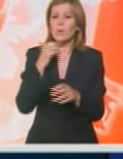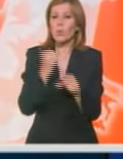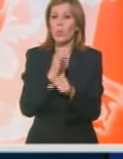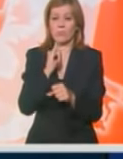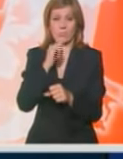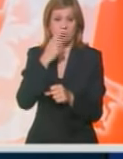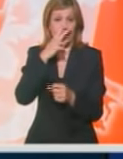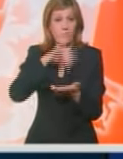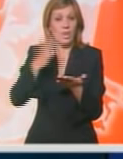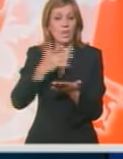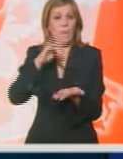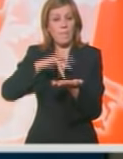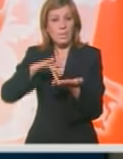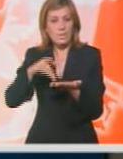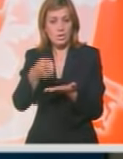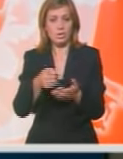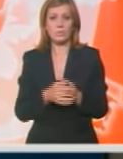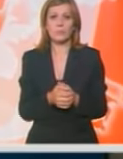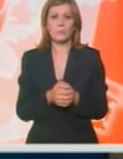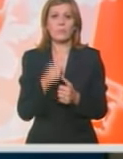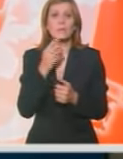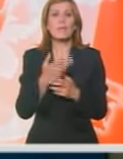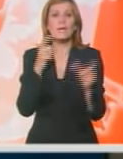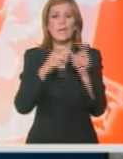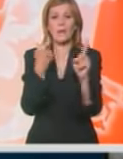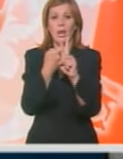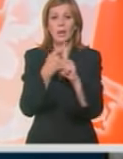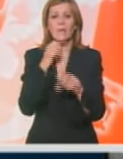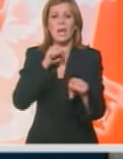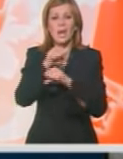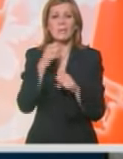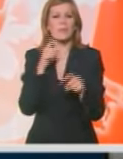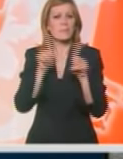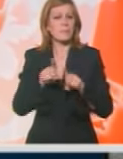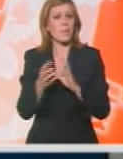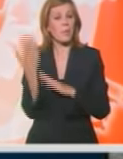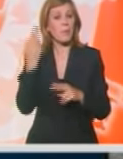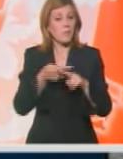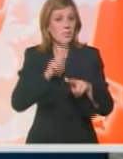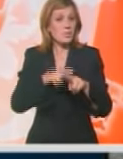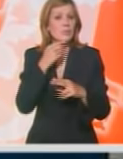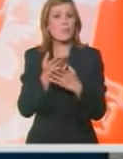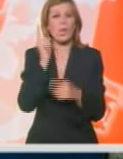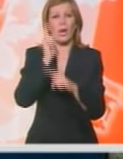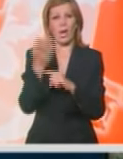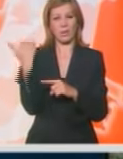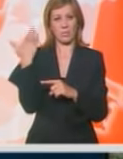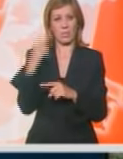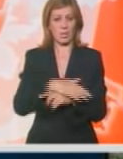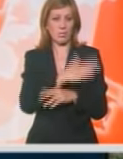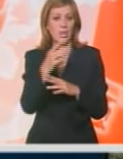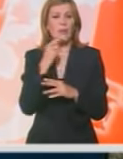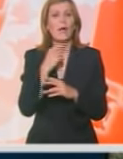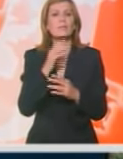stigli na mesto incidenta. U oblasti Severno-Kavkaza nasilje učestalo posle dva separatistička rata u Čečeniji. Većinom su